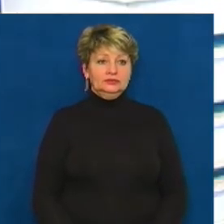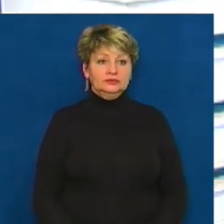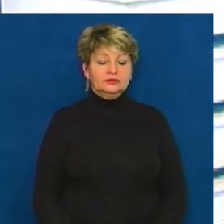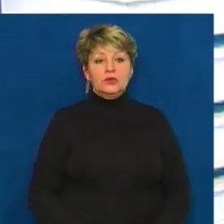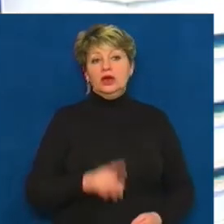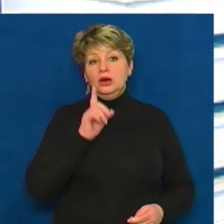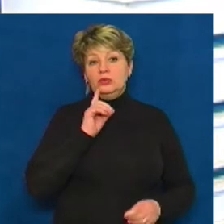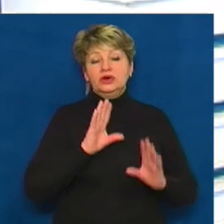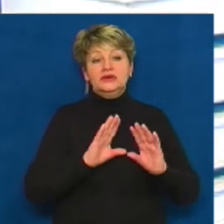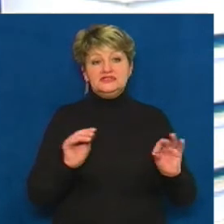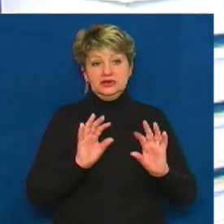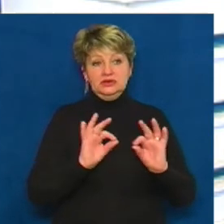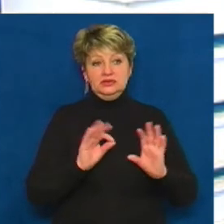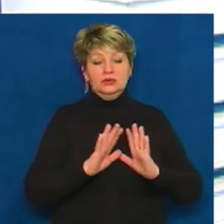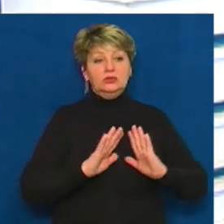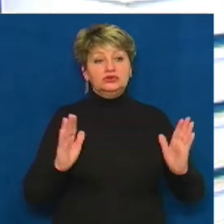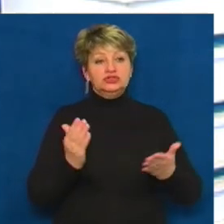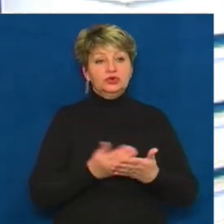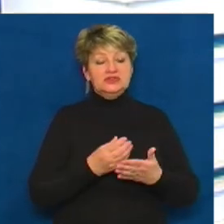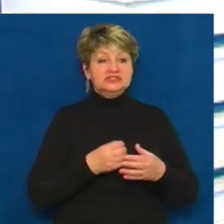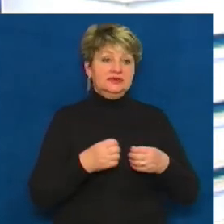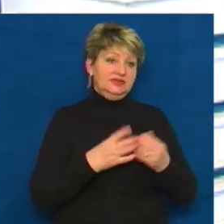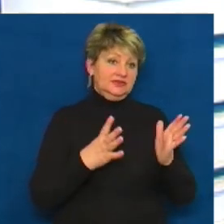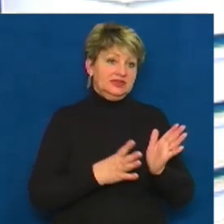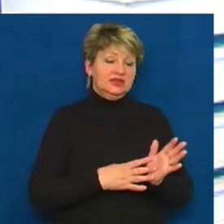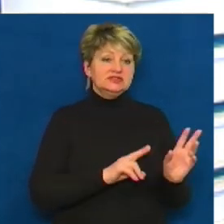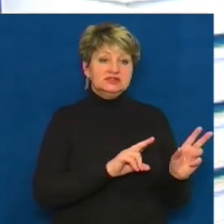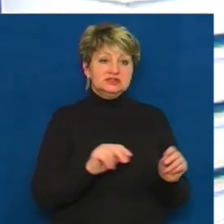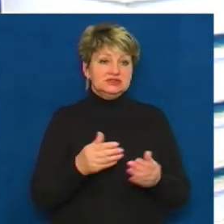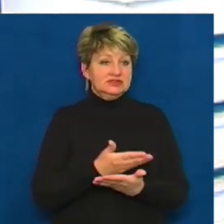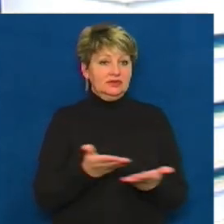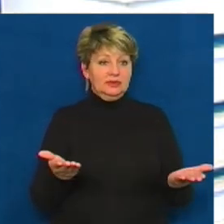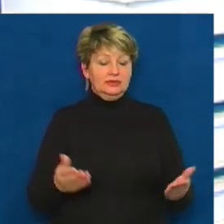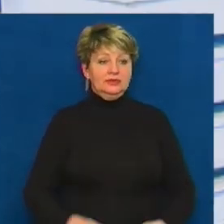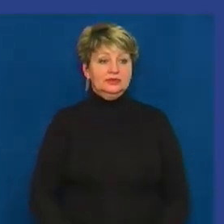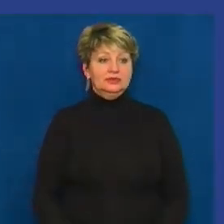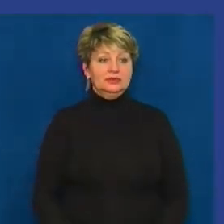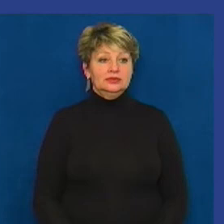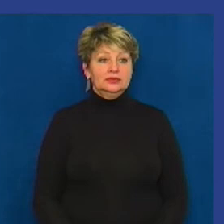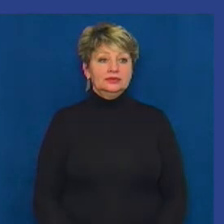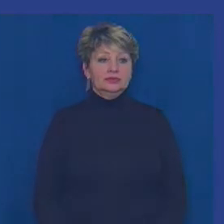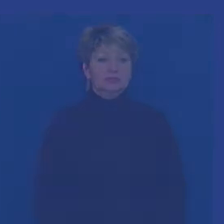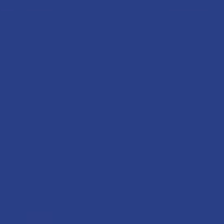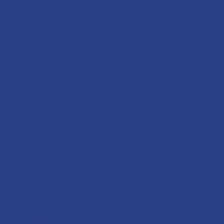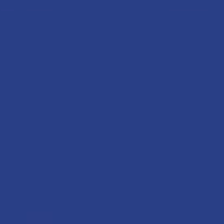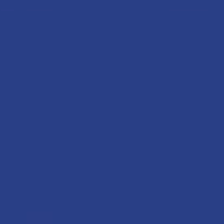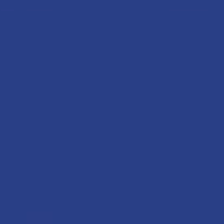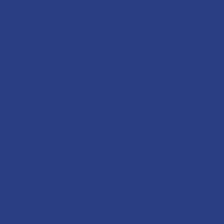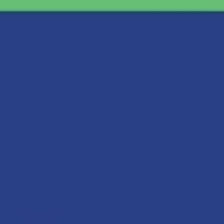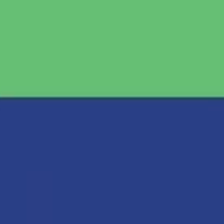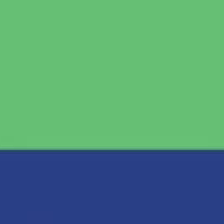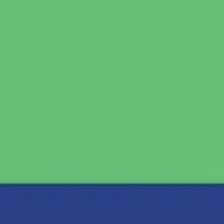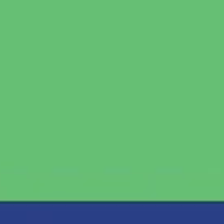І на цьому мить у нас це вся інформація. Наступний випуск новин переглядайте ОУ-19. До зустрічі. Наступний